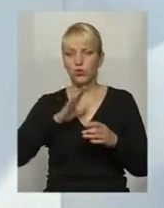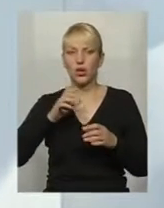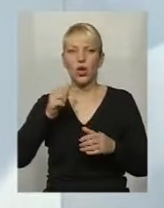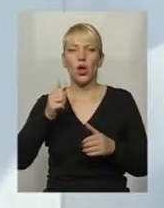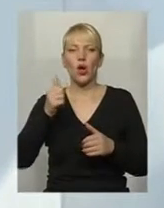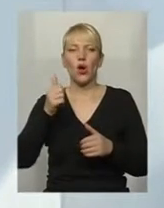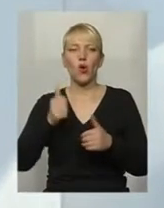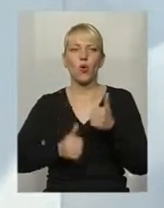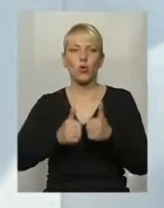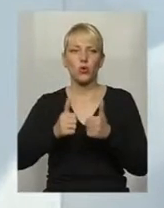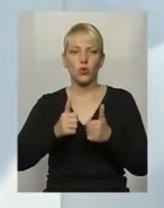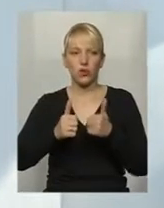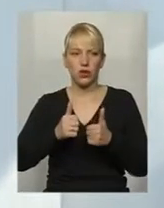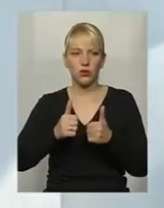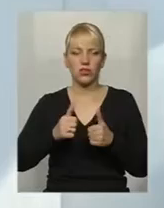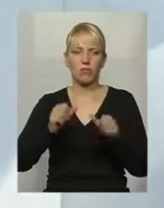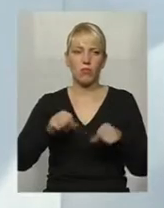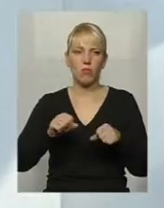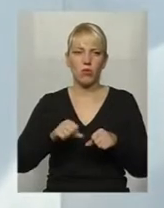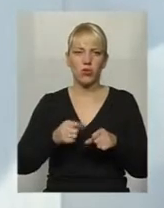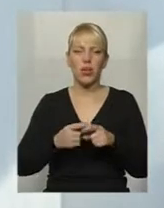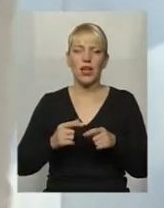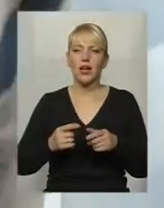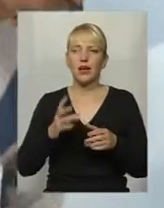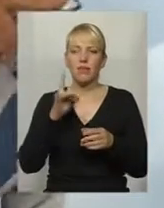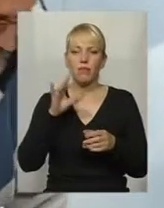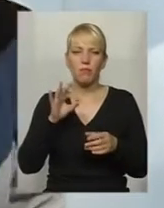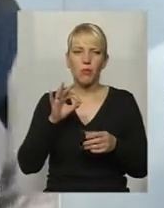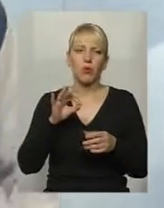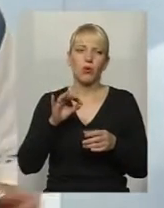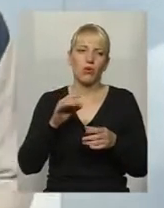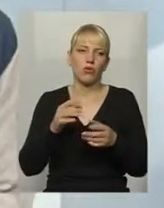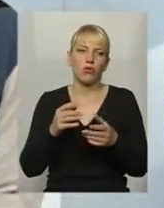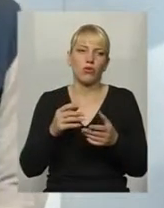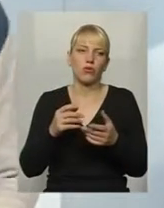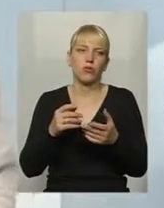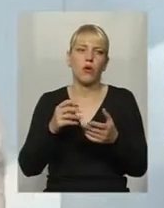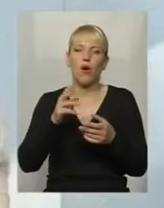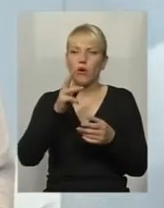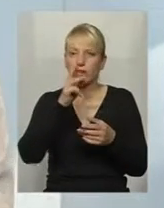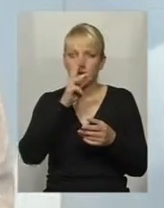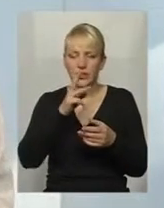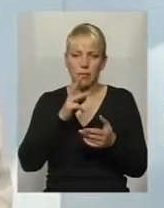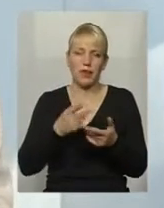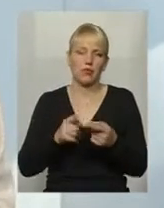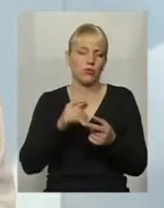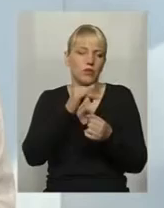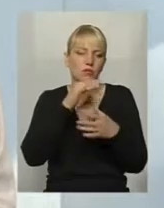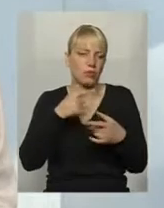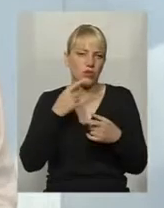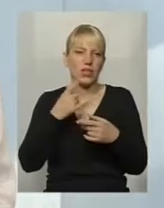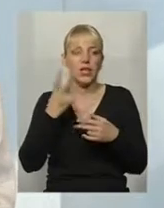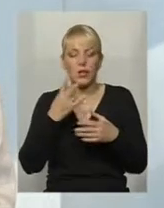достойну роботу, достойну зарплату мова не може йти апріорі. Треба, напевно, починати зазів, починати від того,